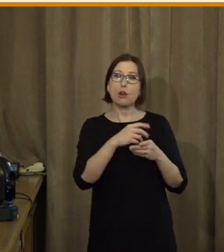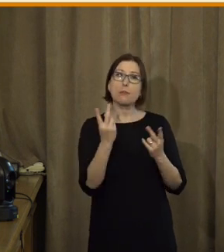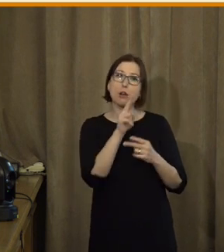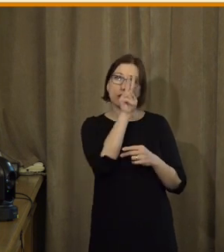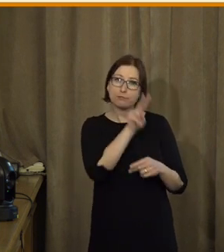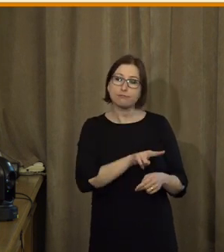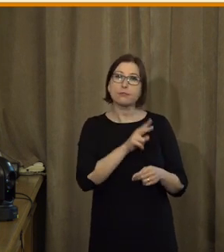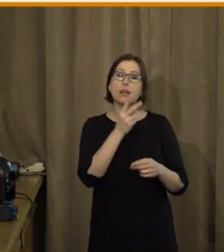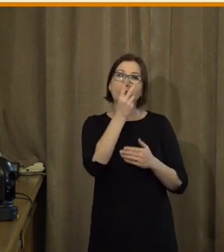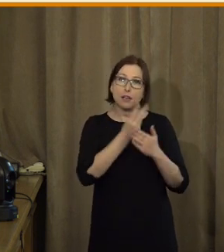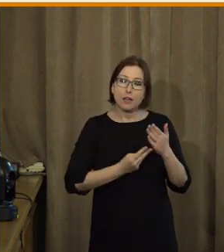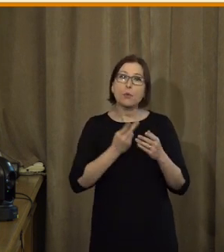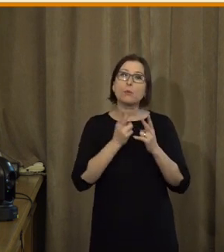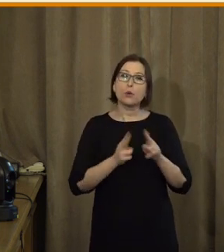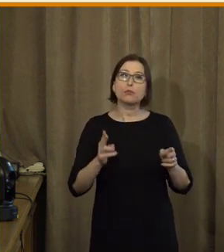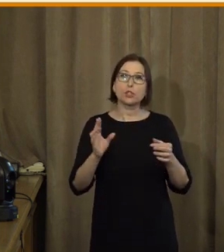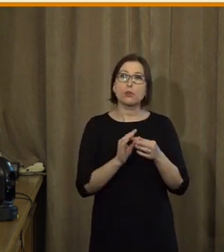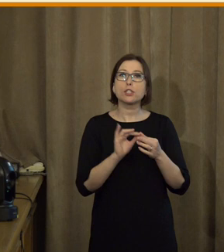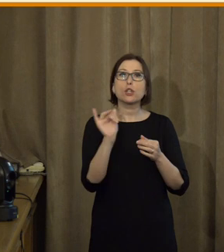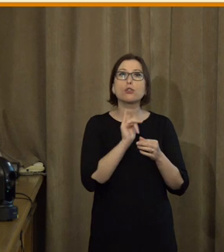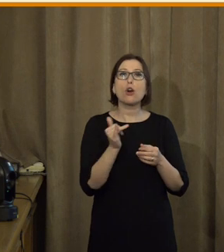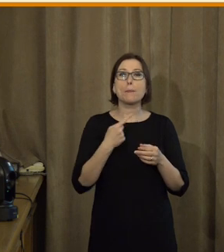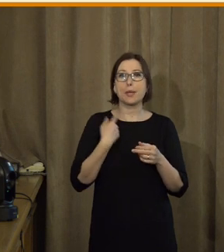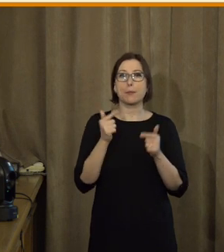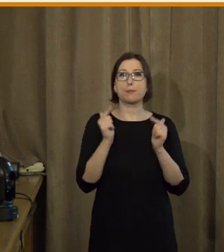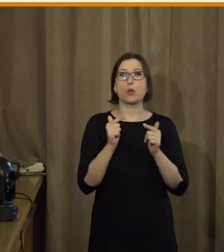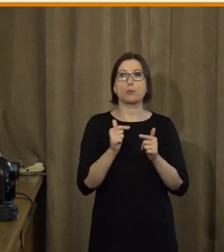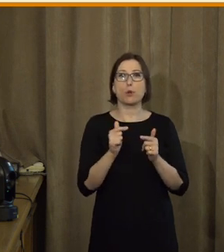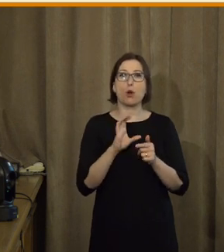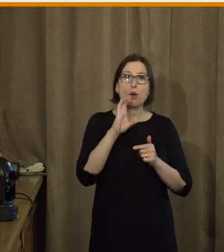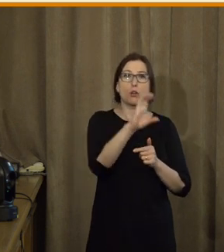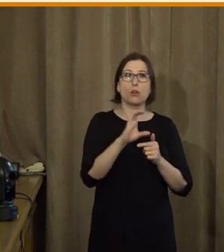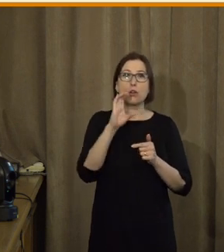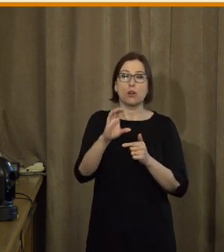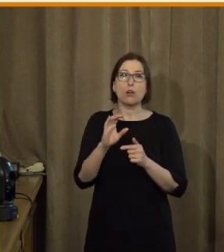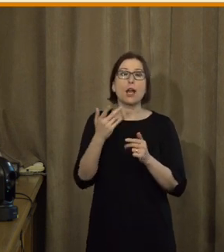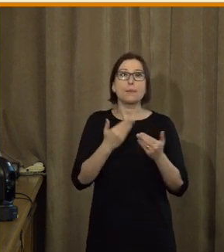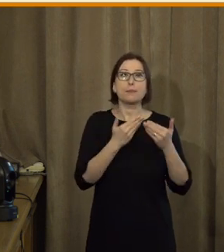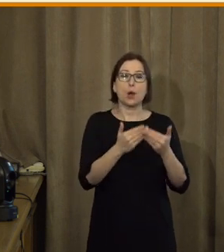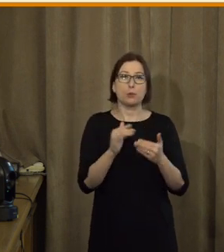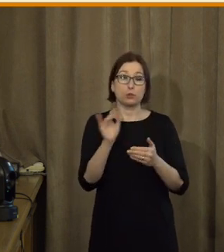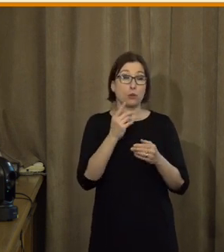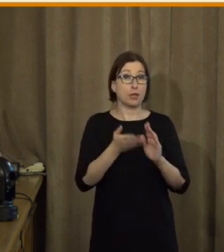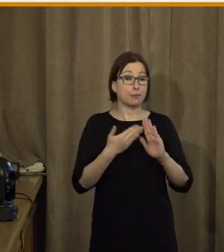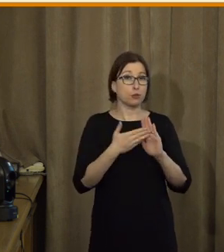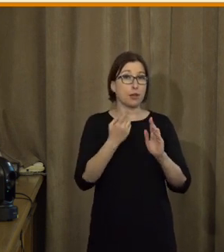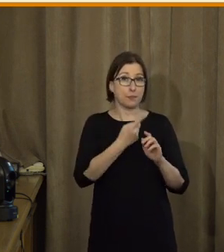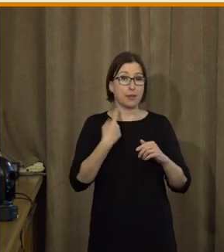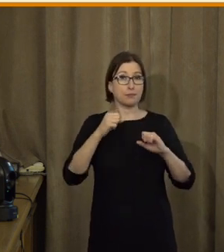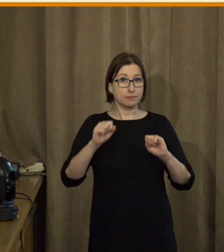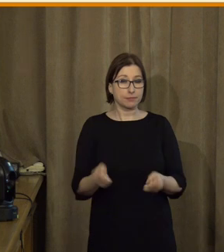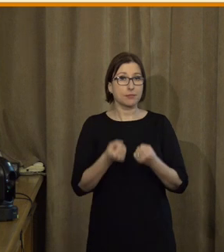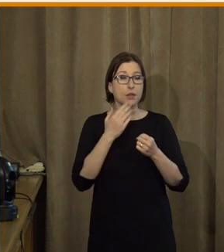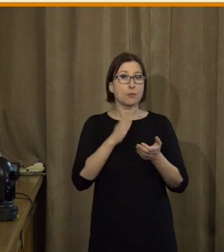prozorientování, ukázka toho, koho všeho podporujeme, nebo co jsme vlastně pomohli založit. Teď